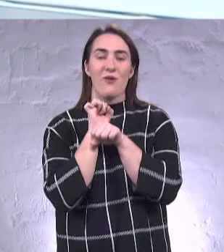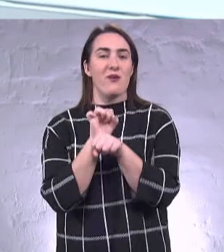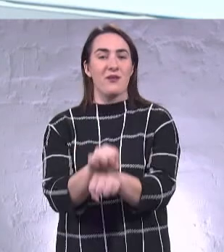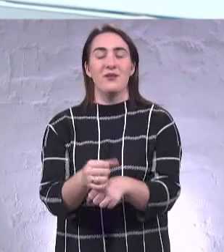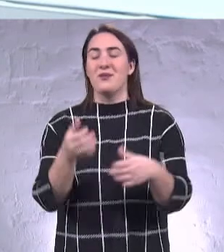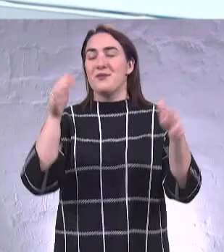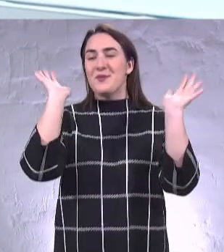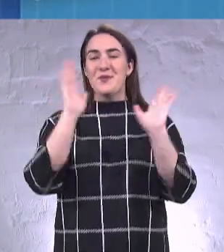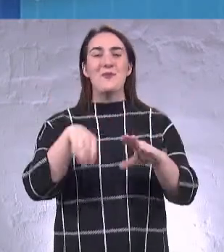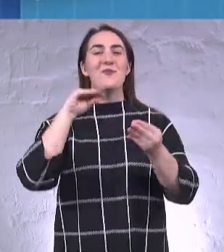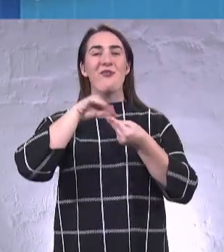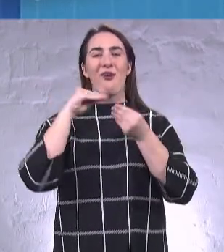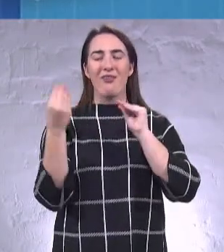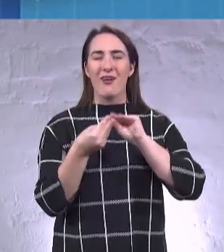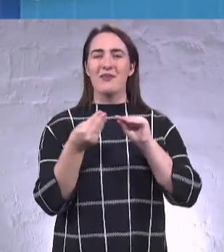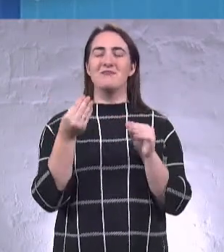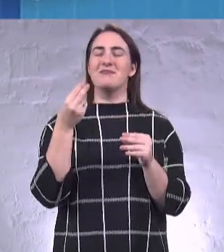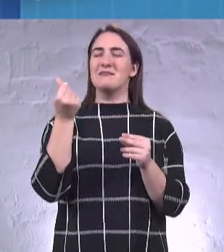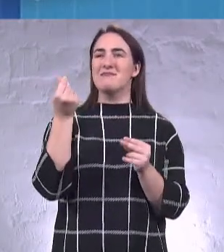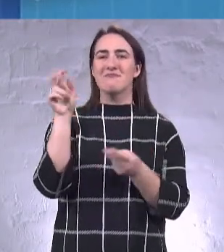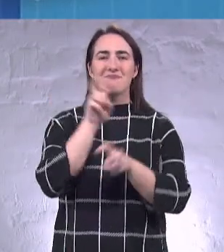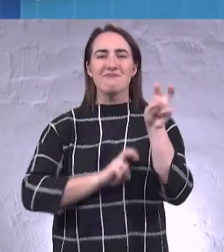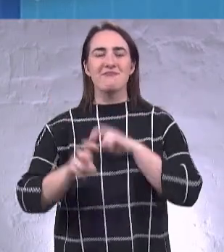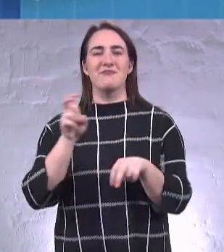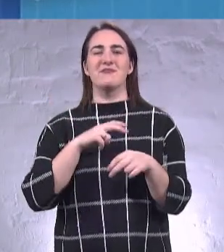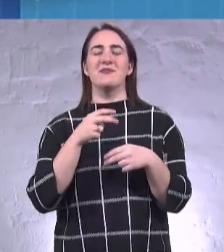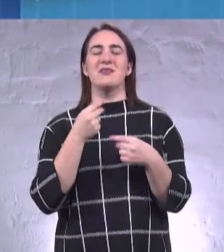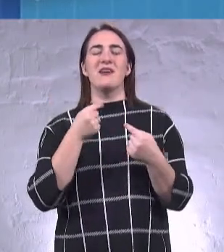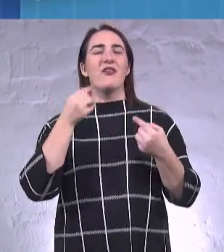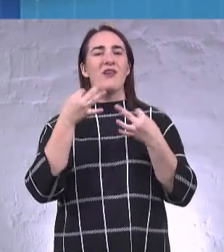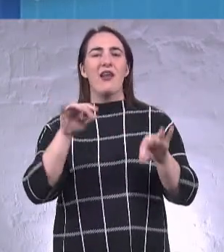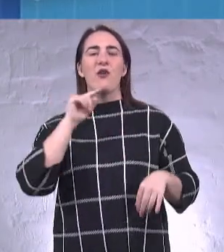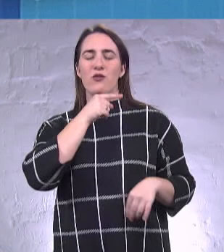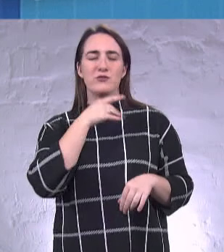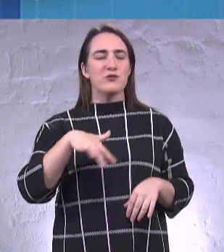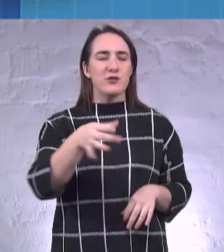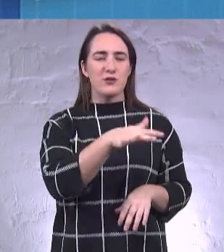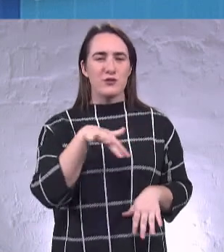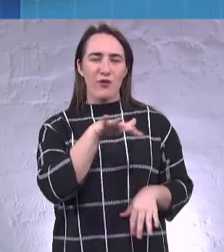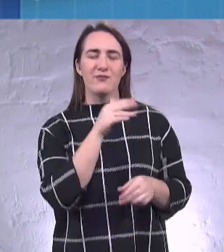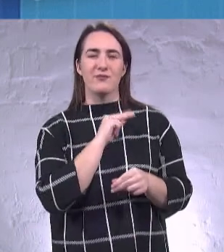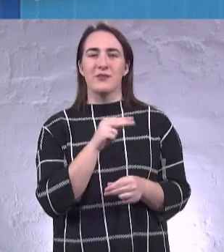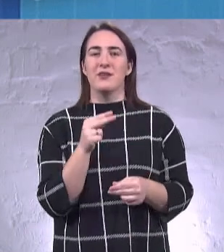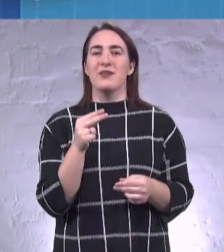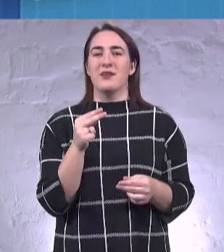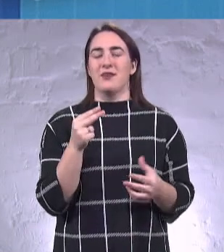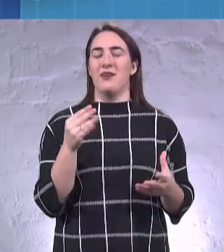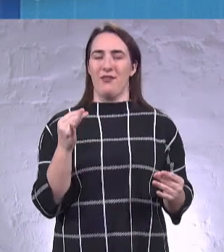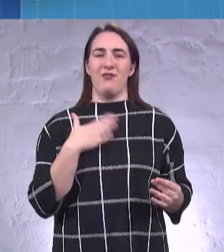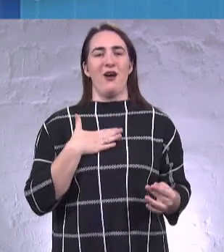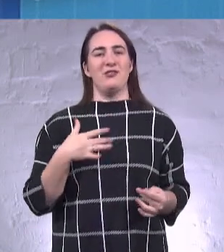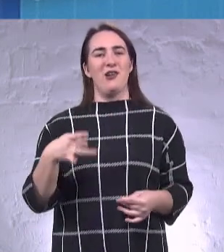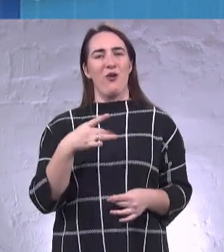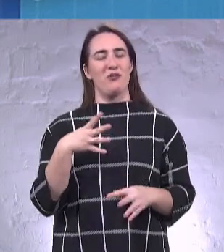залучення інвестицій, робота вільних економічних зон. Тобто все те, що давало привабливість нашому регіону